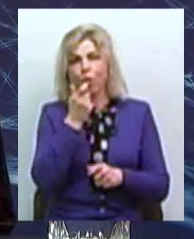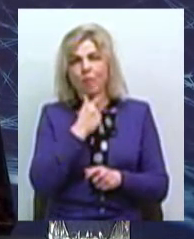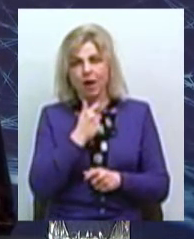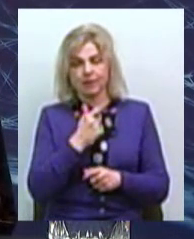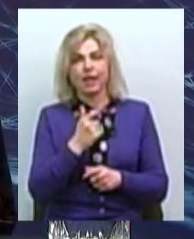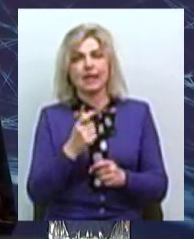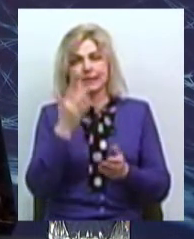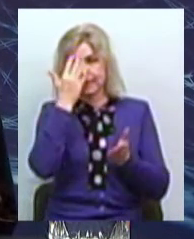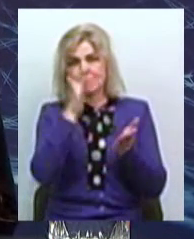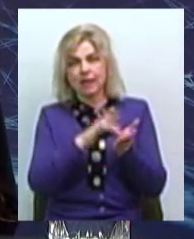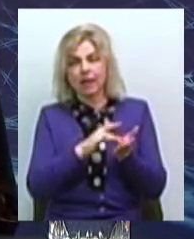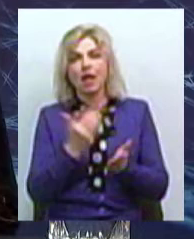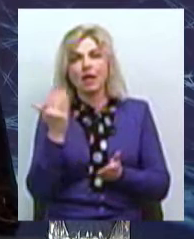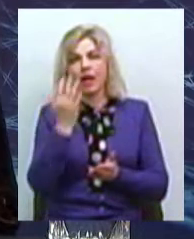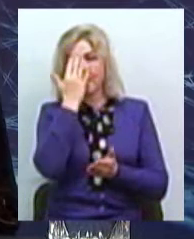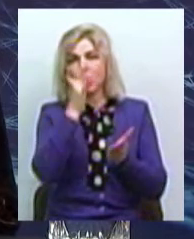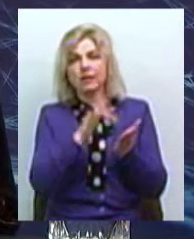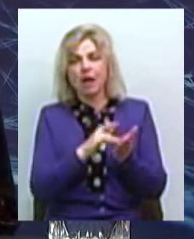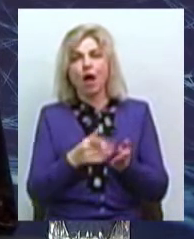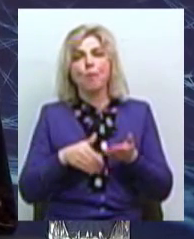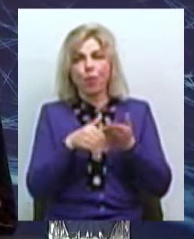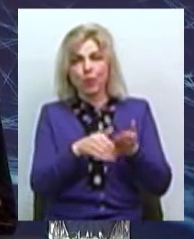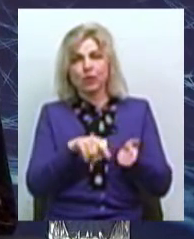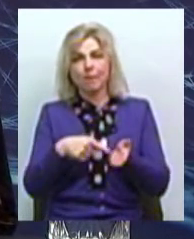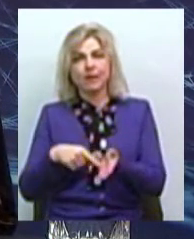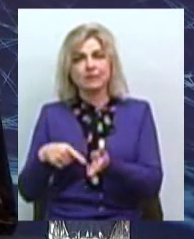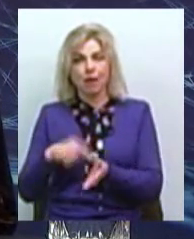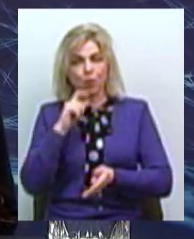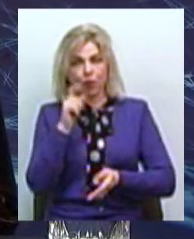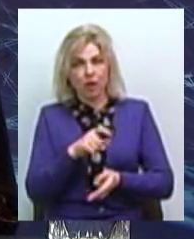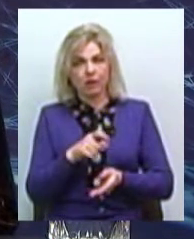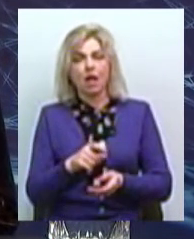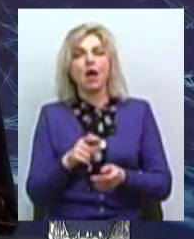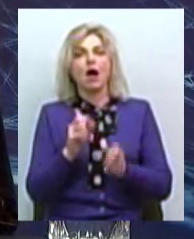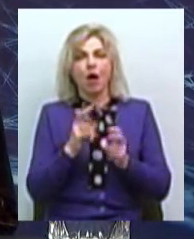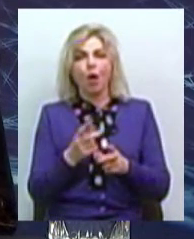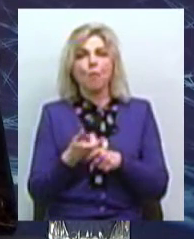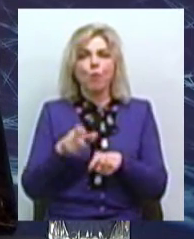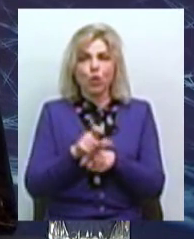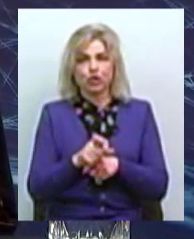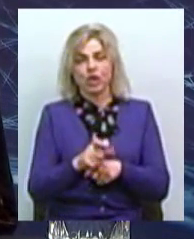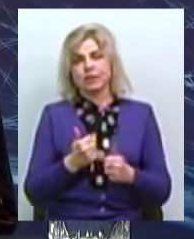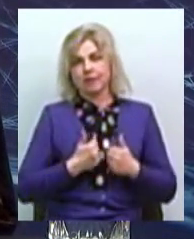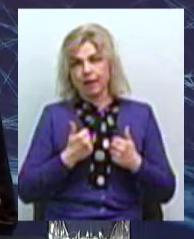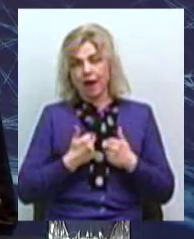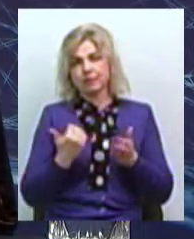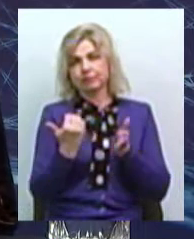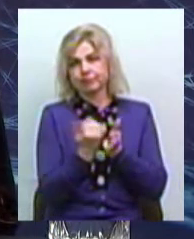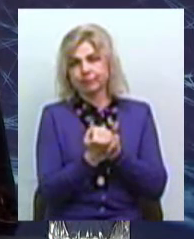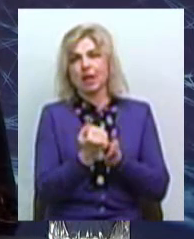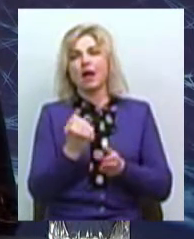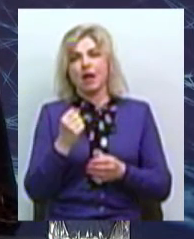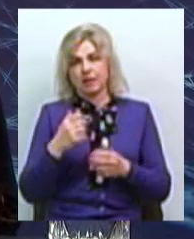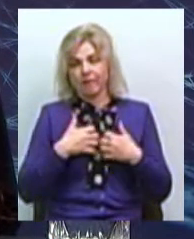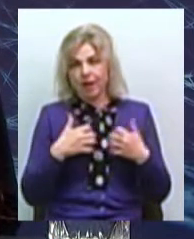їх мета – допомогти містам України простерилізувати якомога більшу кількість тварин. Вони підтримують методику таку, як відлова